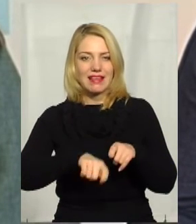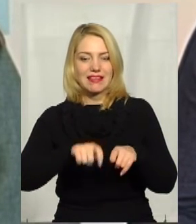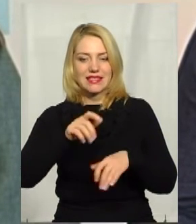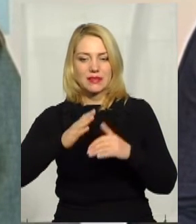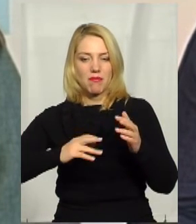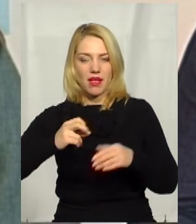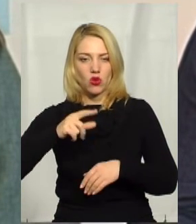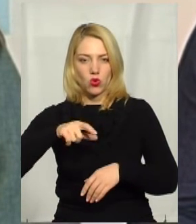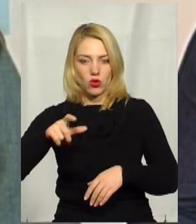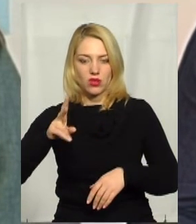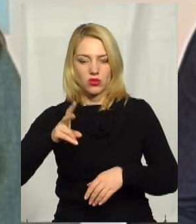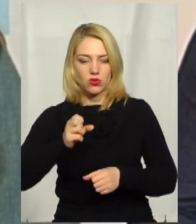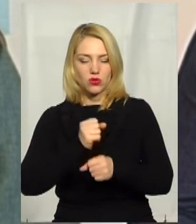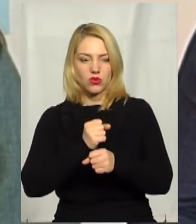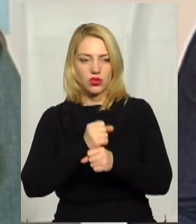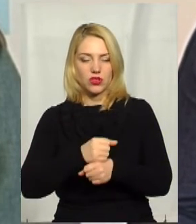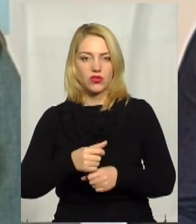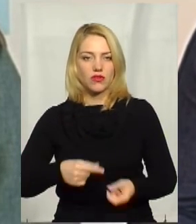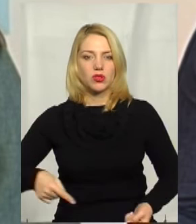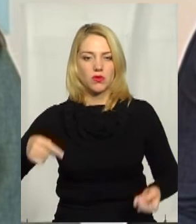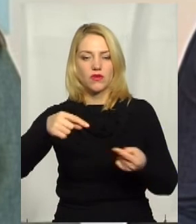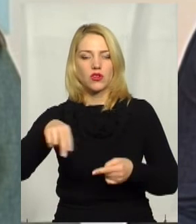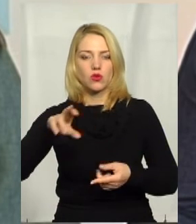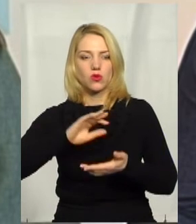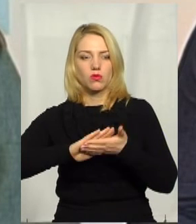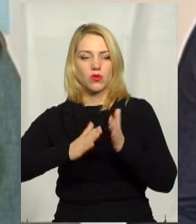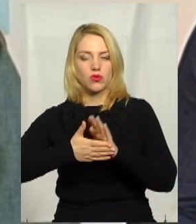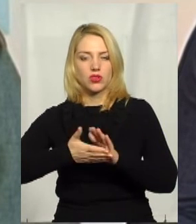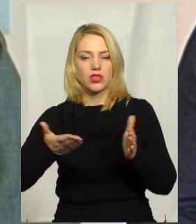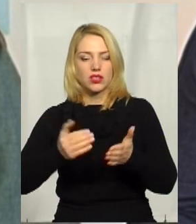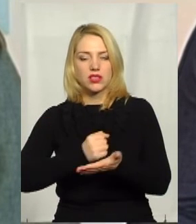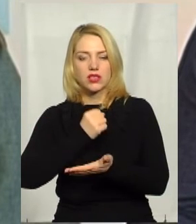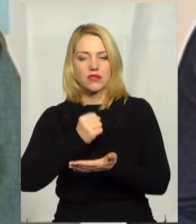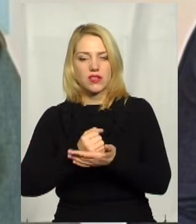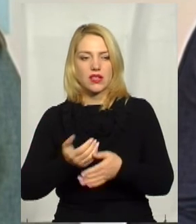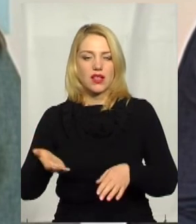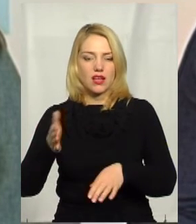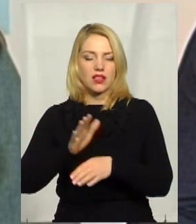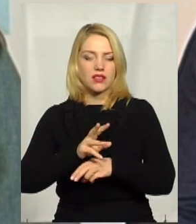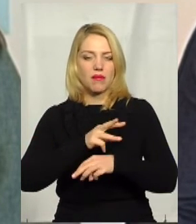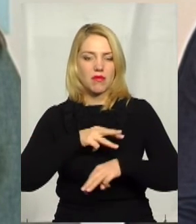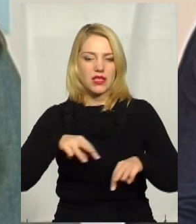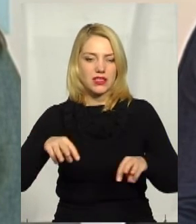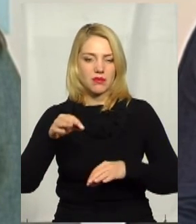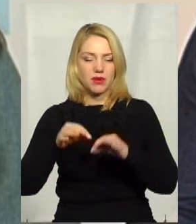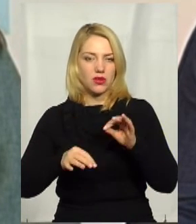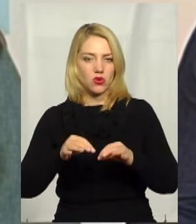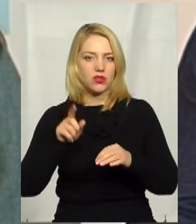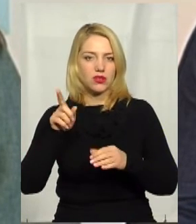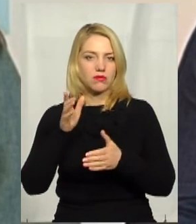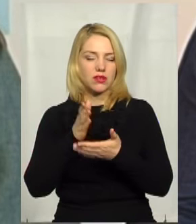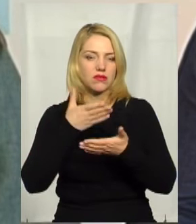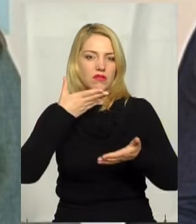які діють також відповідністю до типового положення, яке затверджене Мінприроди, наказом Мінприроди. Вони мають також